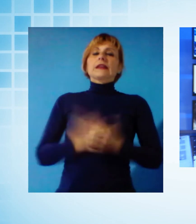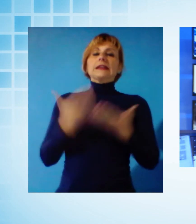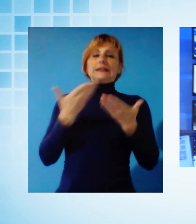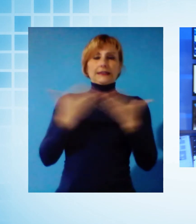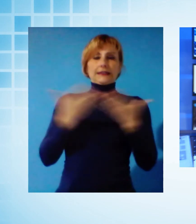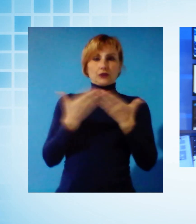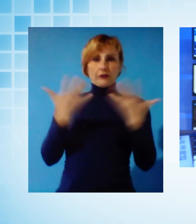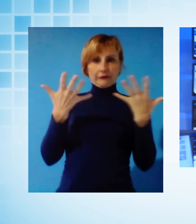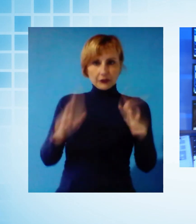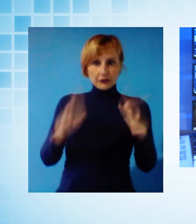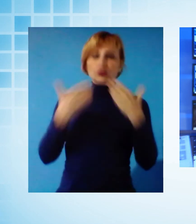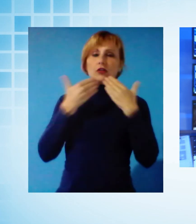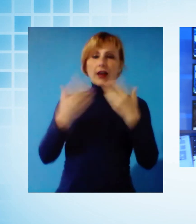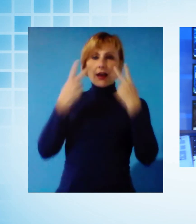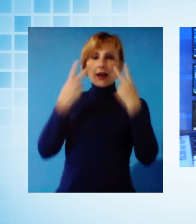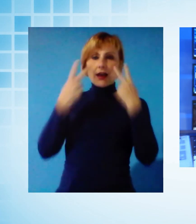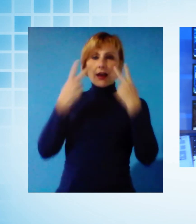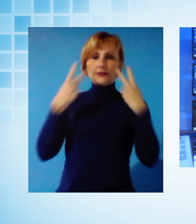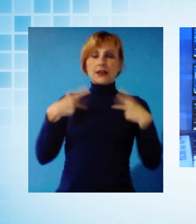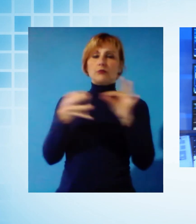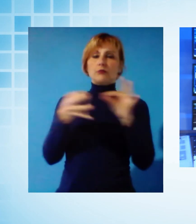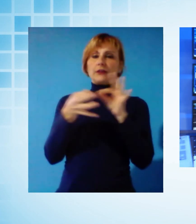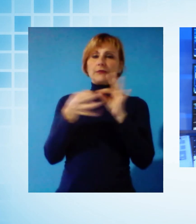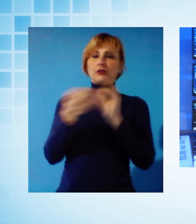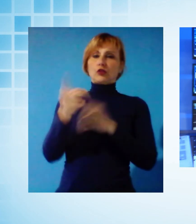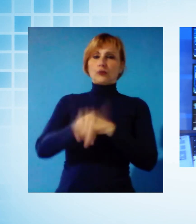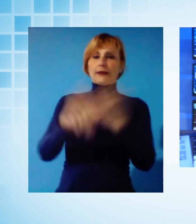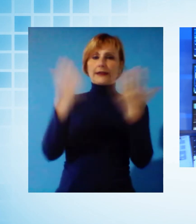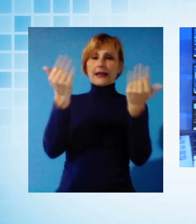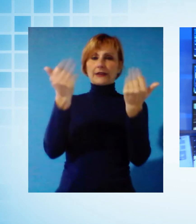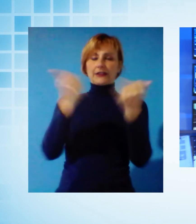poco la seconda parte dedicata alle notizie di Viareggio e della Versilia.